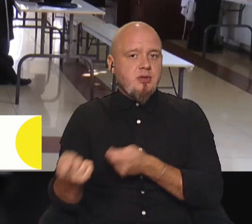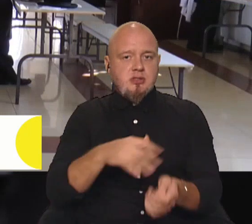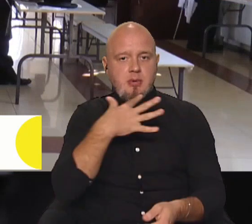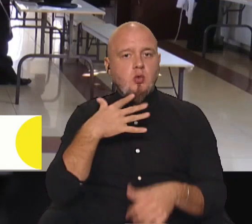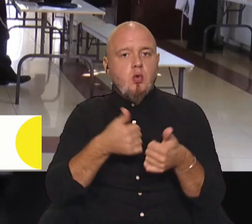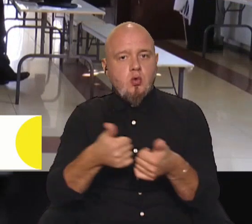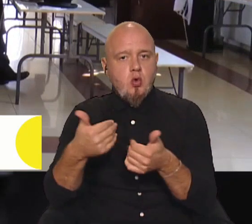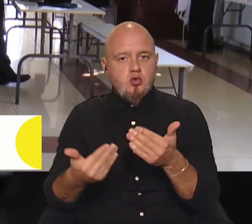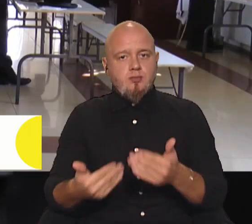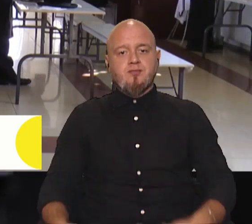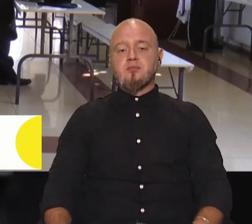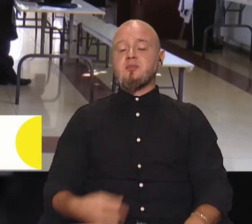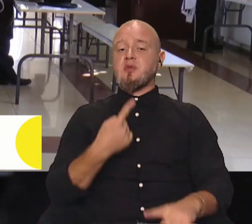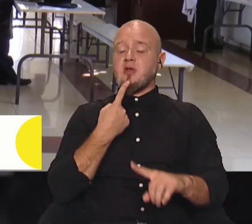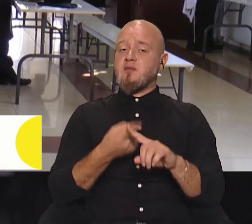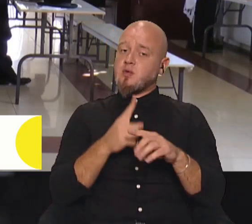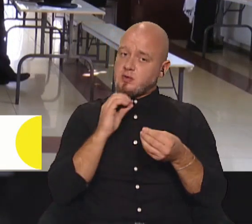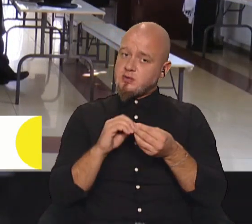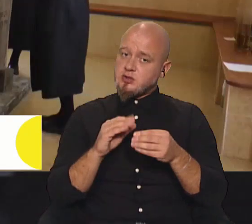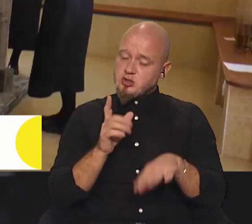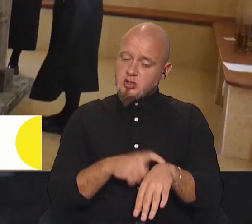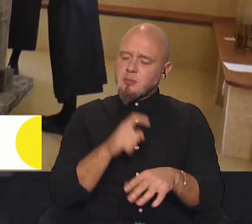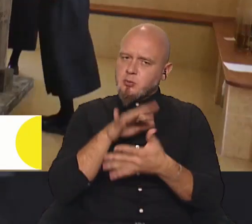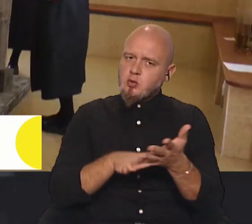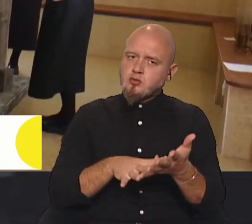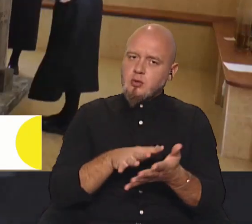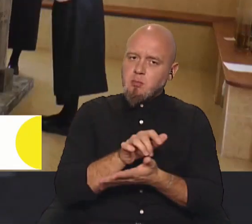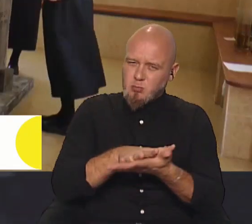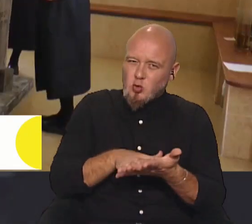хорошого. В той же час... Так, продовжуй, будь ласка.